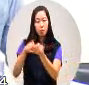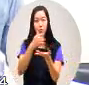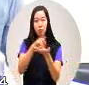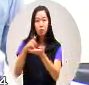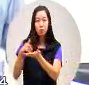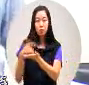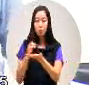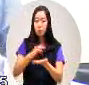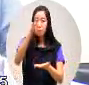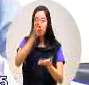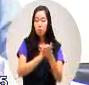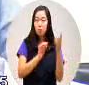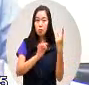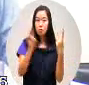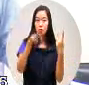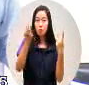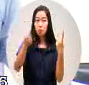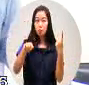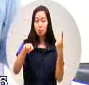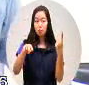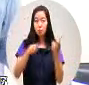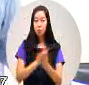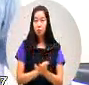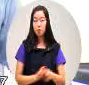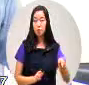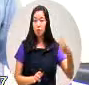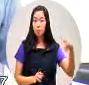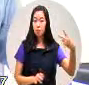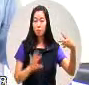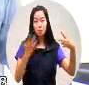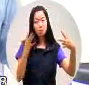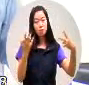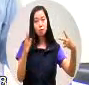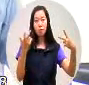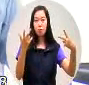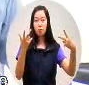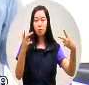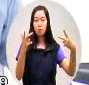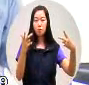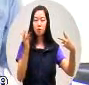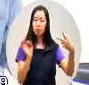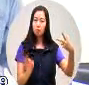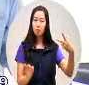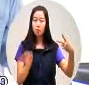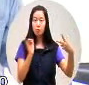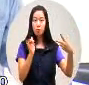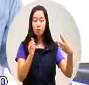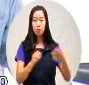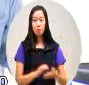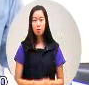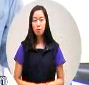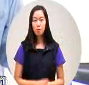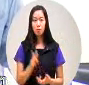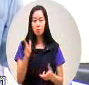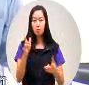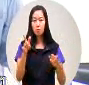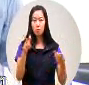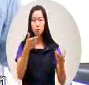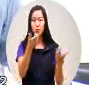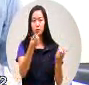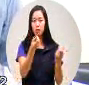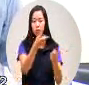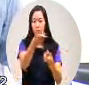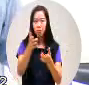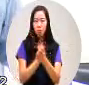过一点一支两千块两百支大概多少钱也不多嘛工人呢